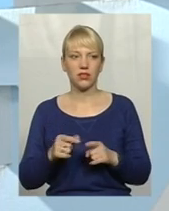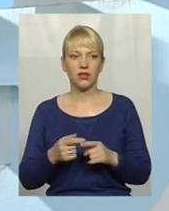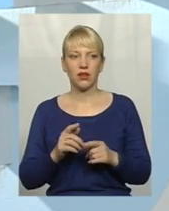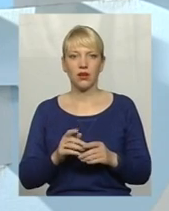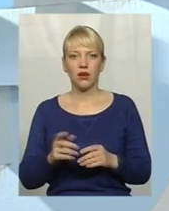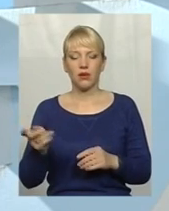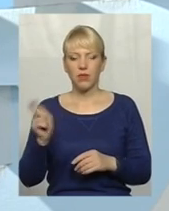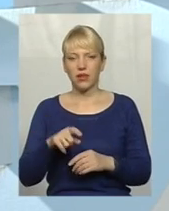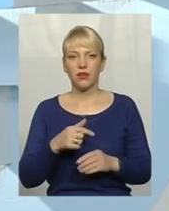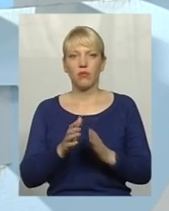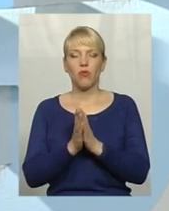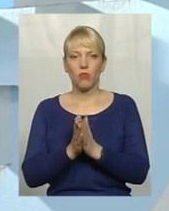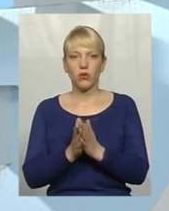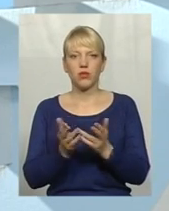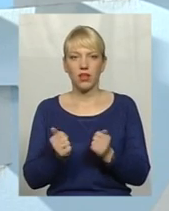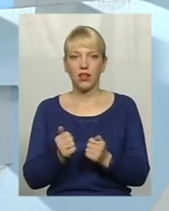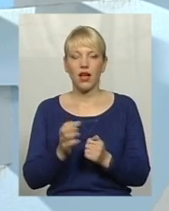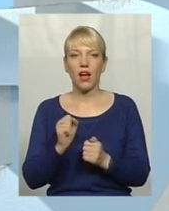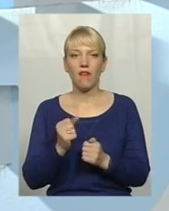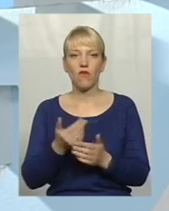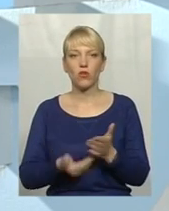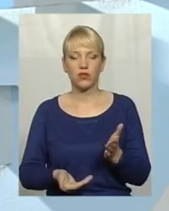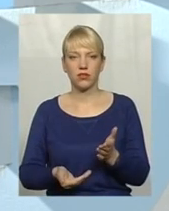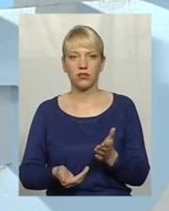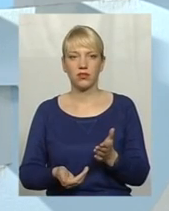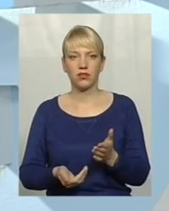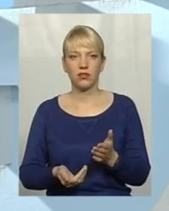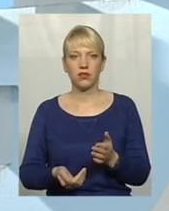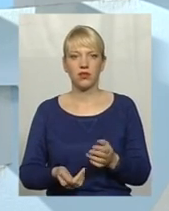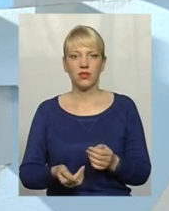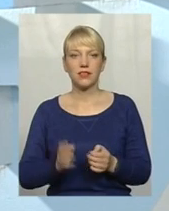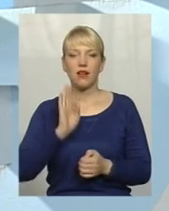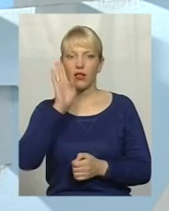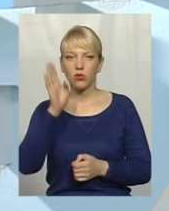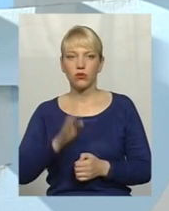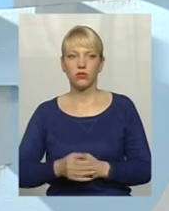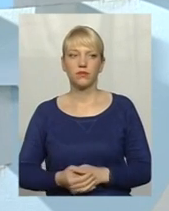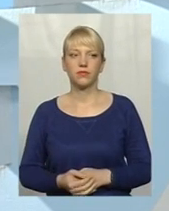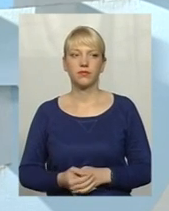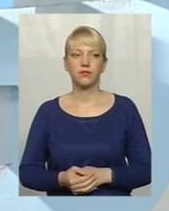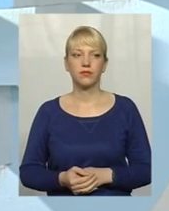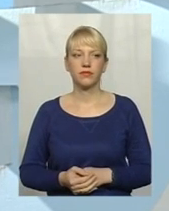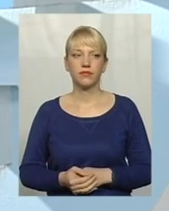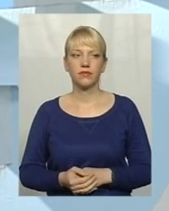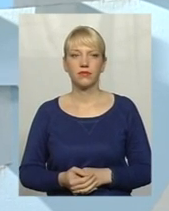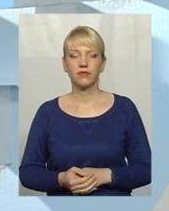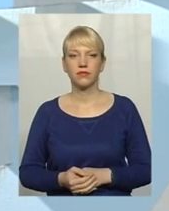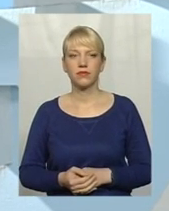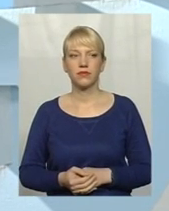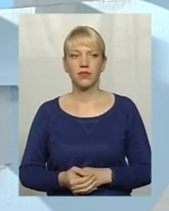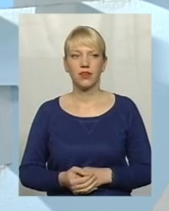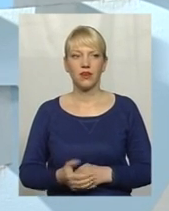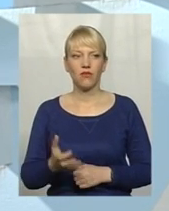помолимось, да, ну, а от буквально зранку візьми мені солодкого щось,